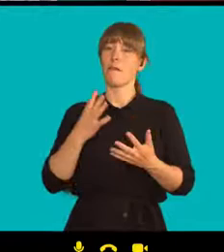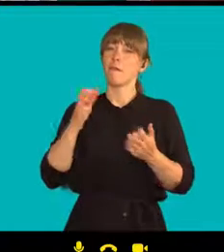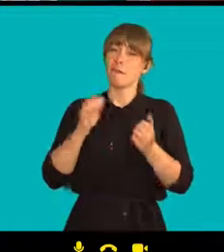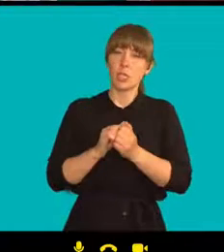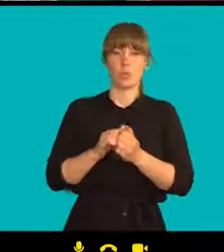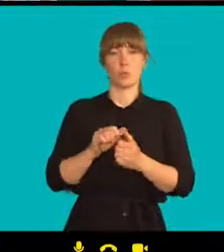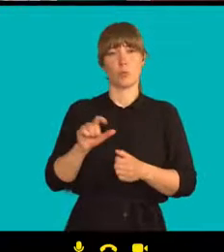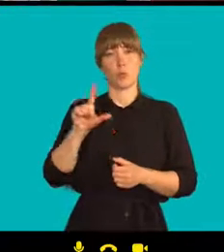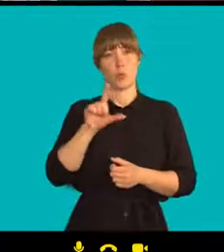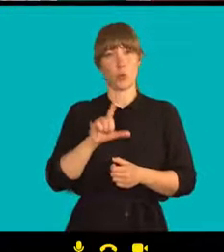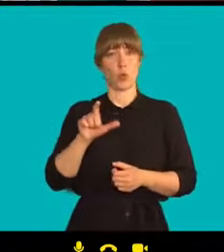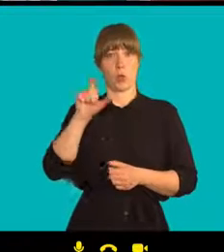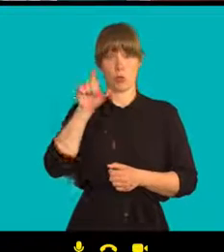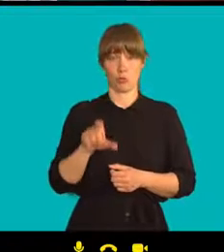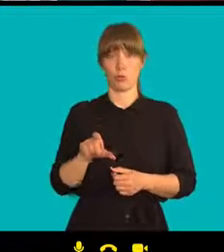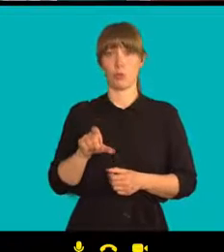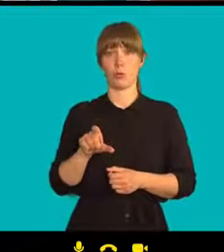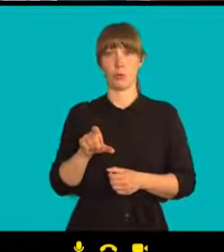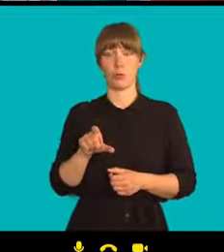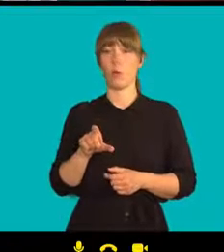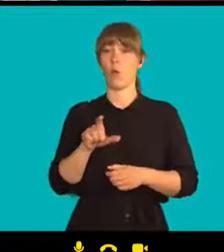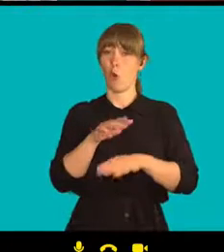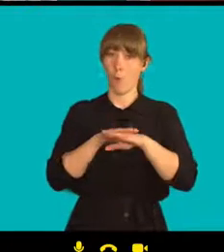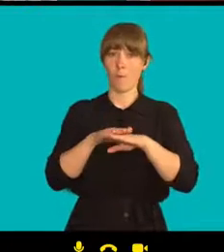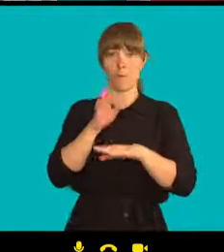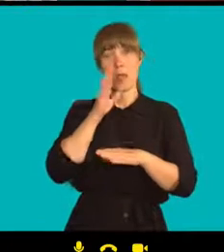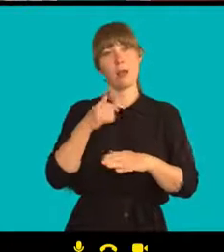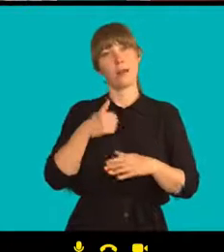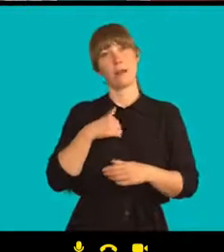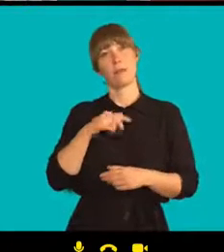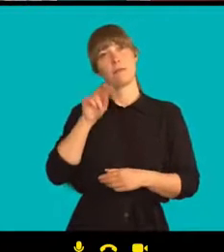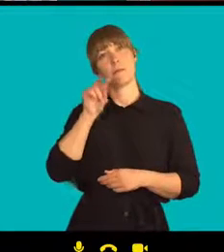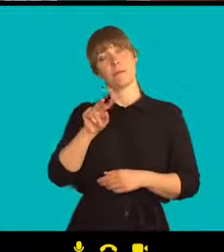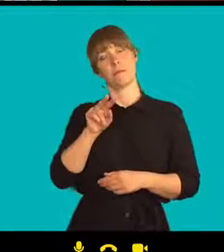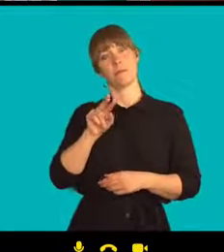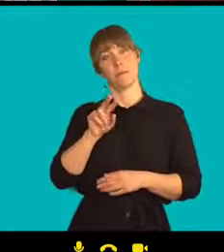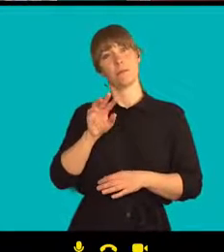a my ho pochopíme, já osobně ho pochopím.